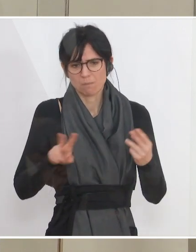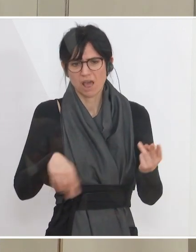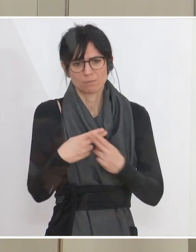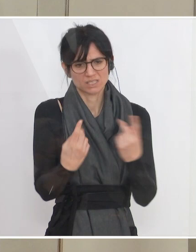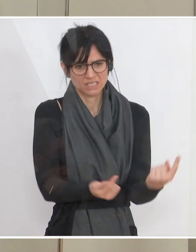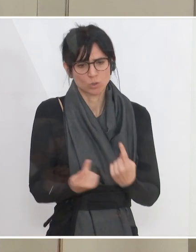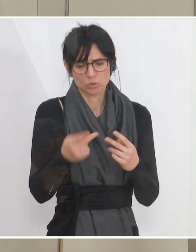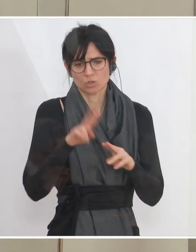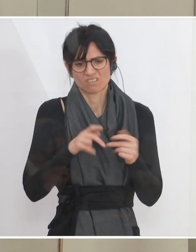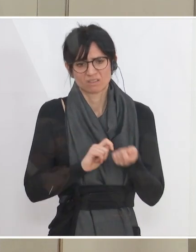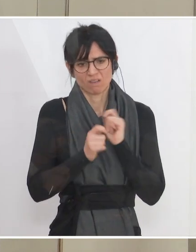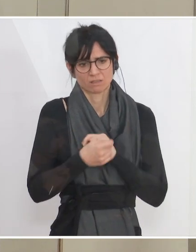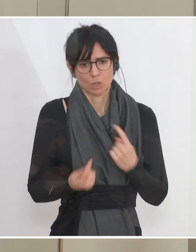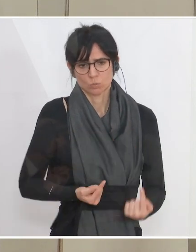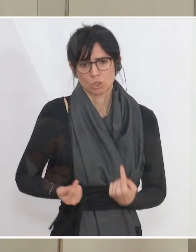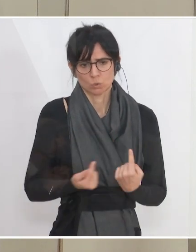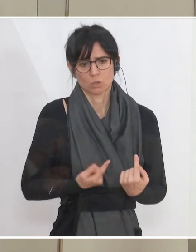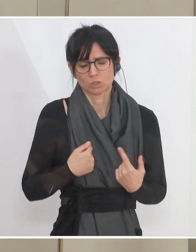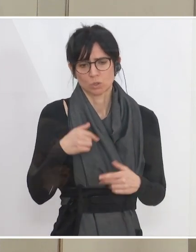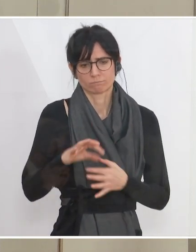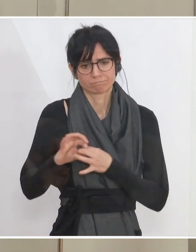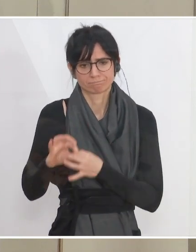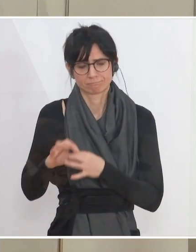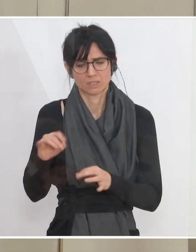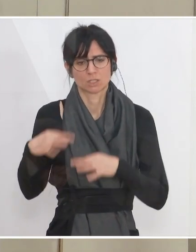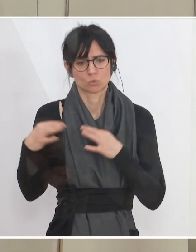es Veränderungen in der Lage im Gesundheitsbereich gibt.